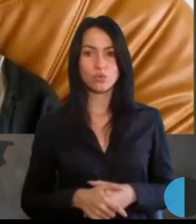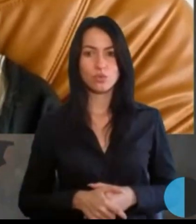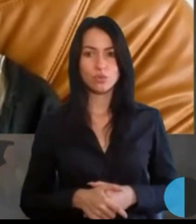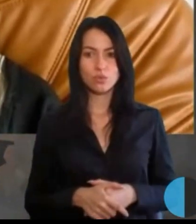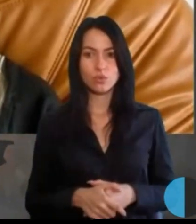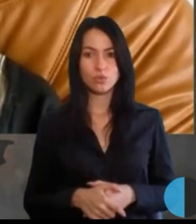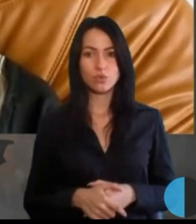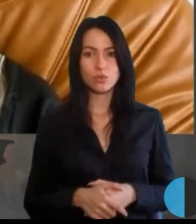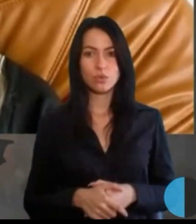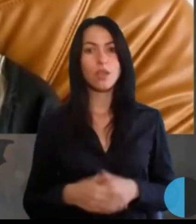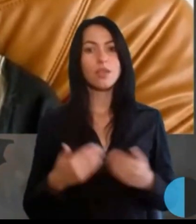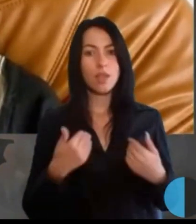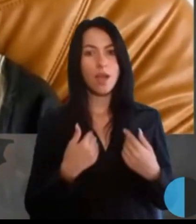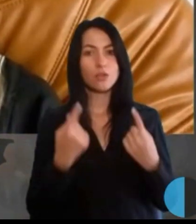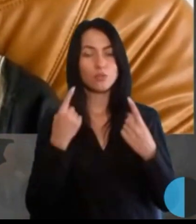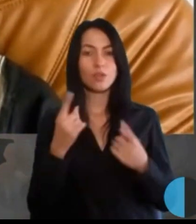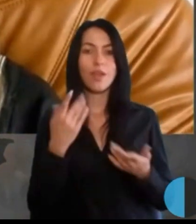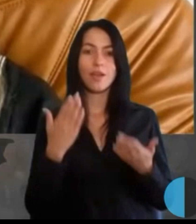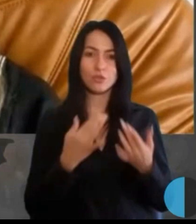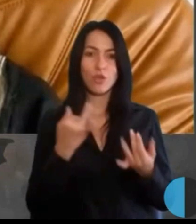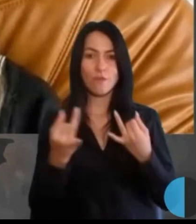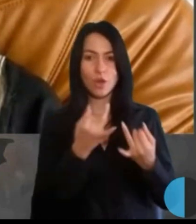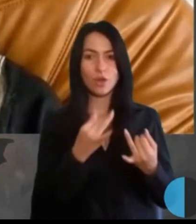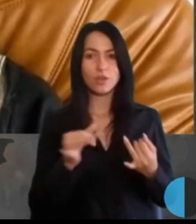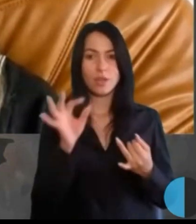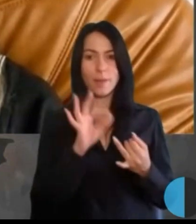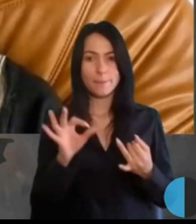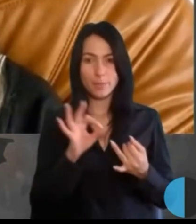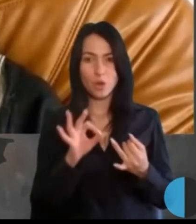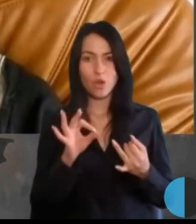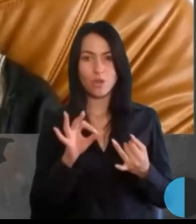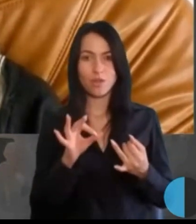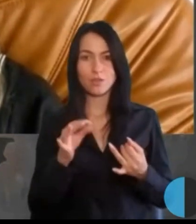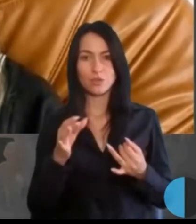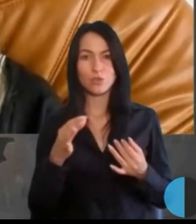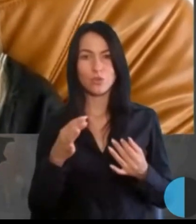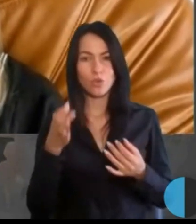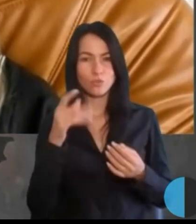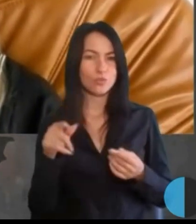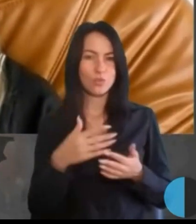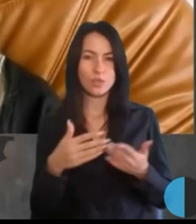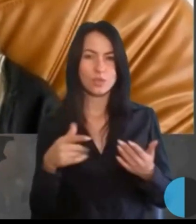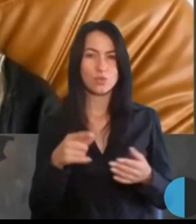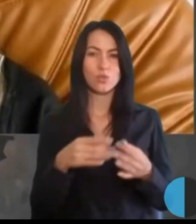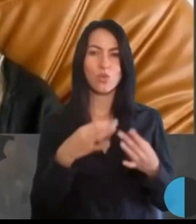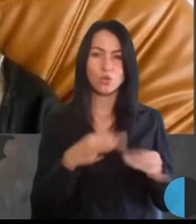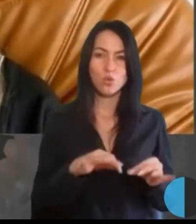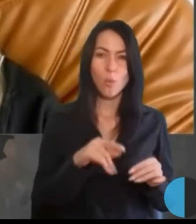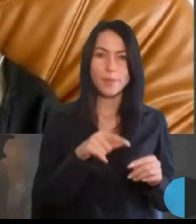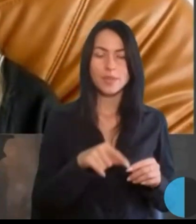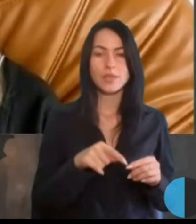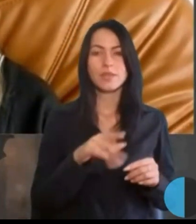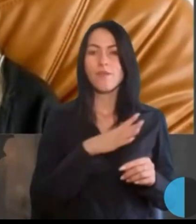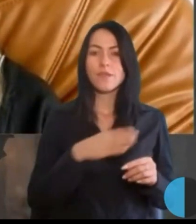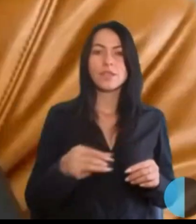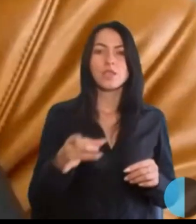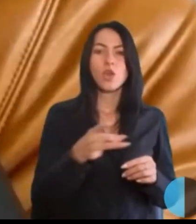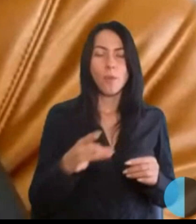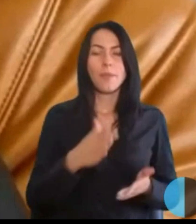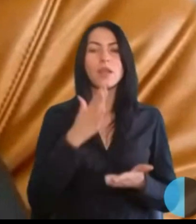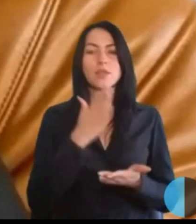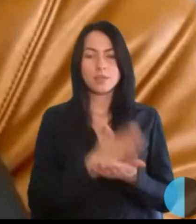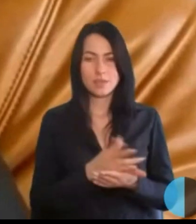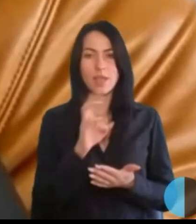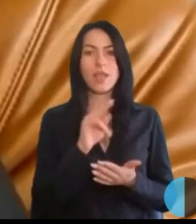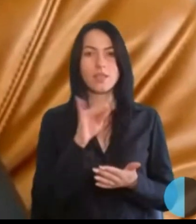Я думаю, що якщо говорити про повнодостутність, то абсолютно всі громади, і великі, маленькі, мають над чим працювати для того, щоб